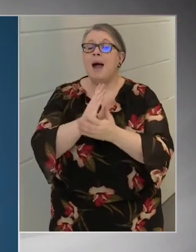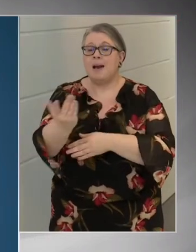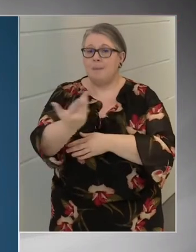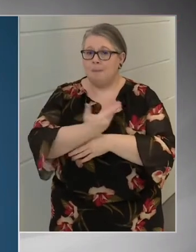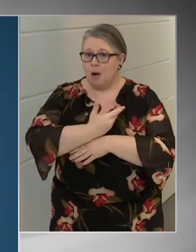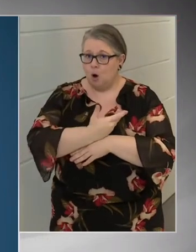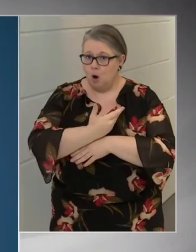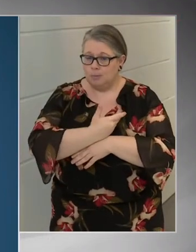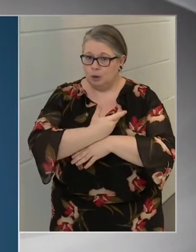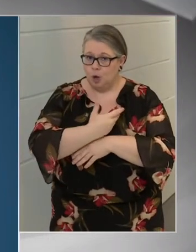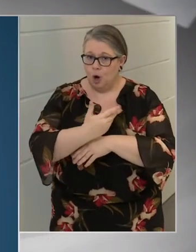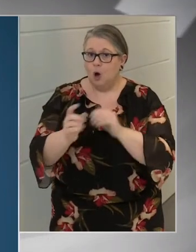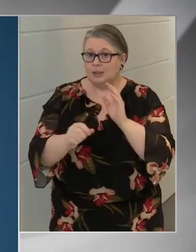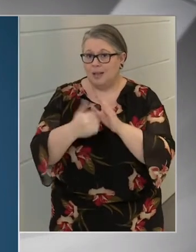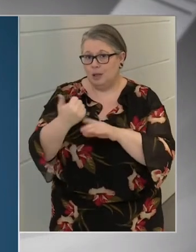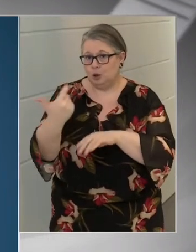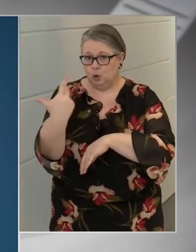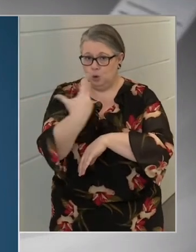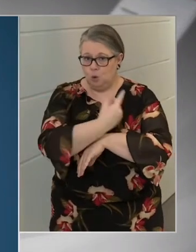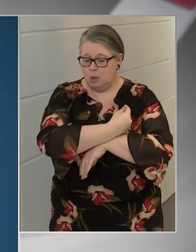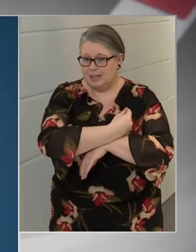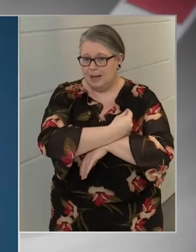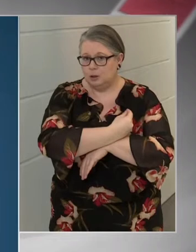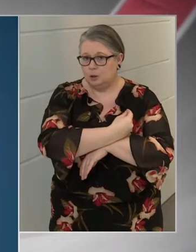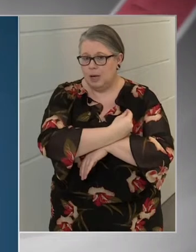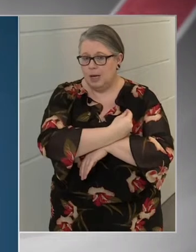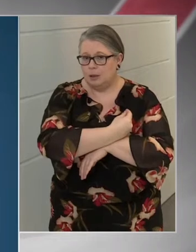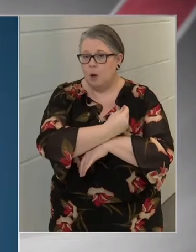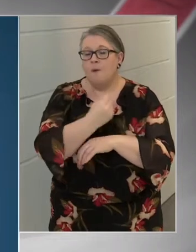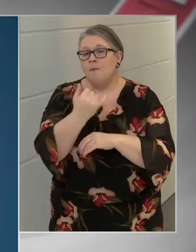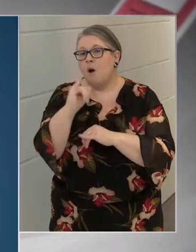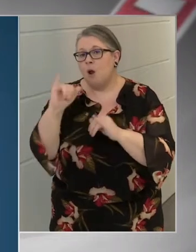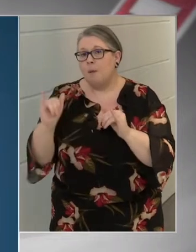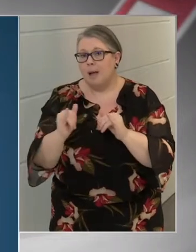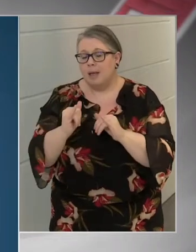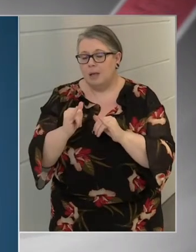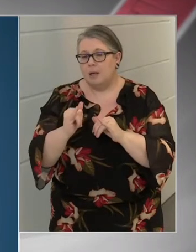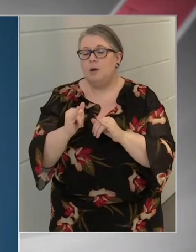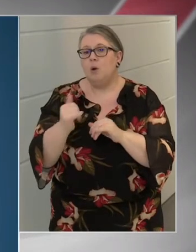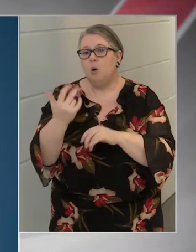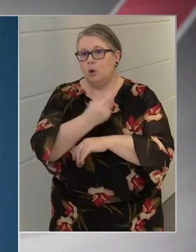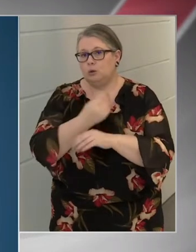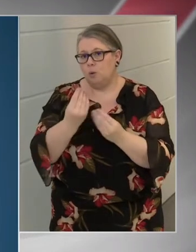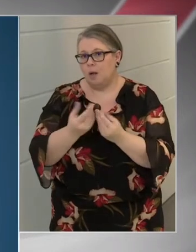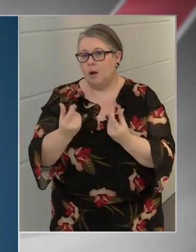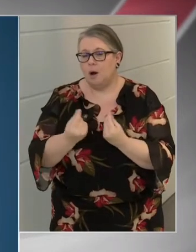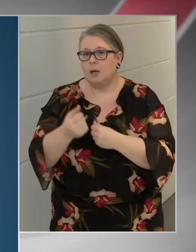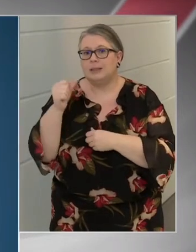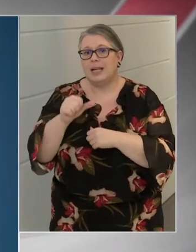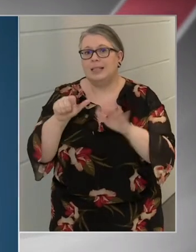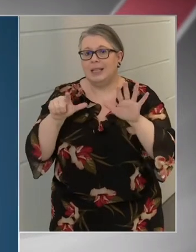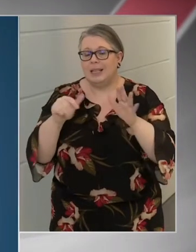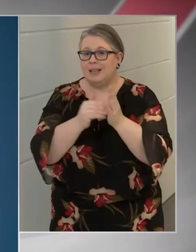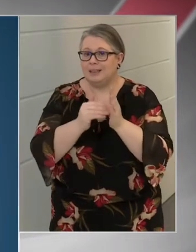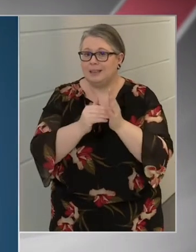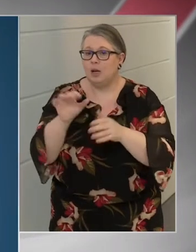már az első védőoltását valamely oltóanyaggal, és 107